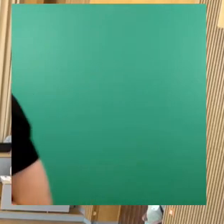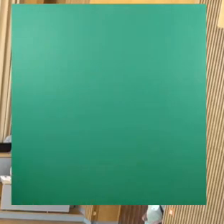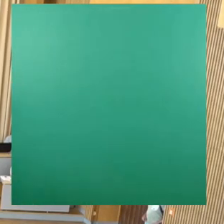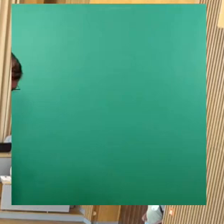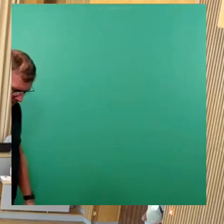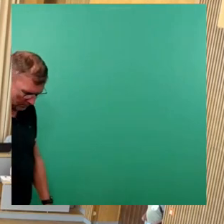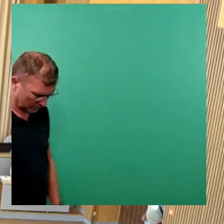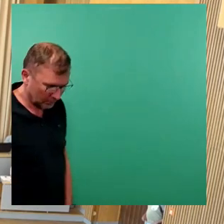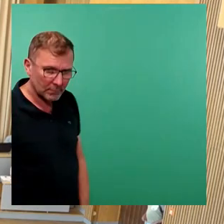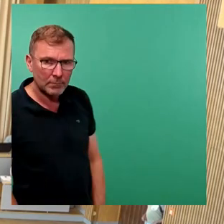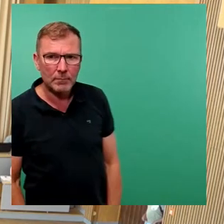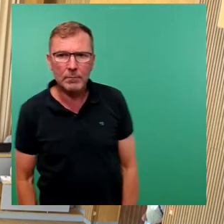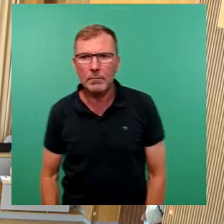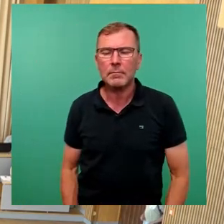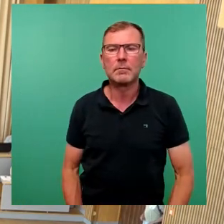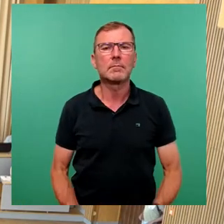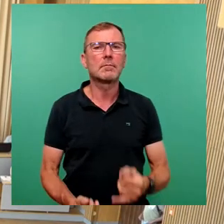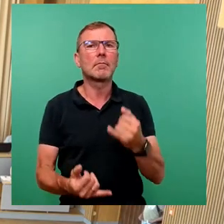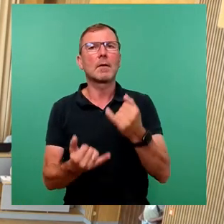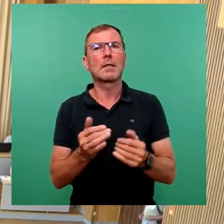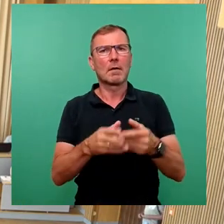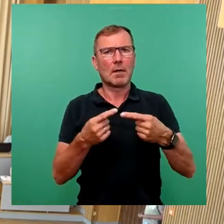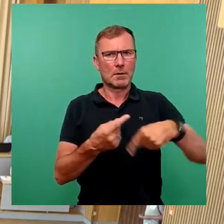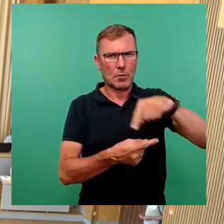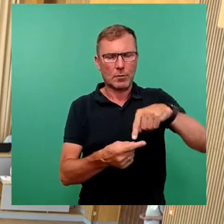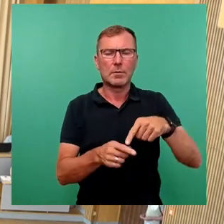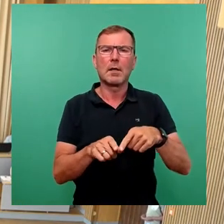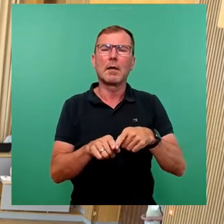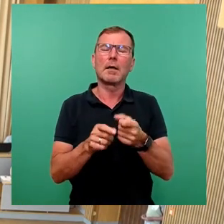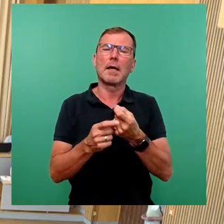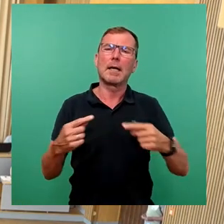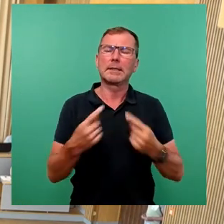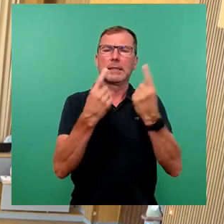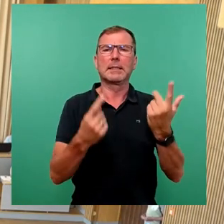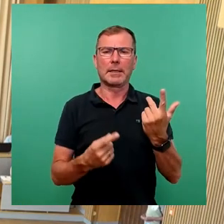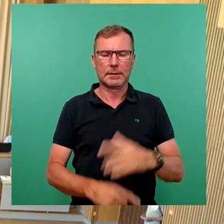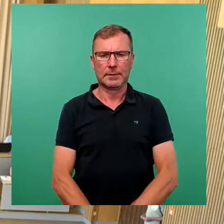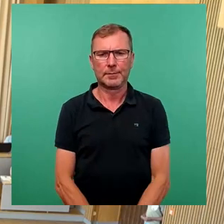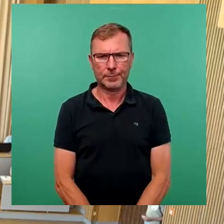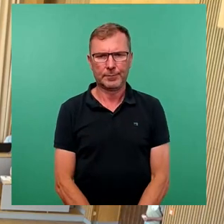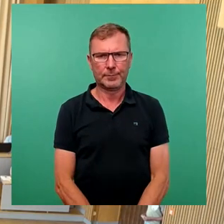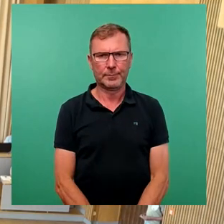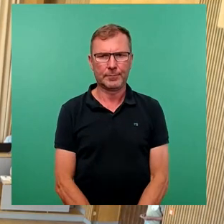Und zum Abschluss der Fraktionsrunde für die Dissidenten, Herr Aschenbach. Und zum